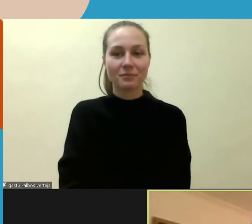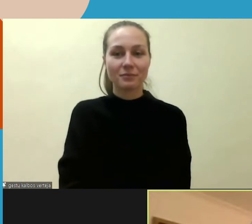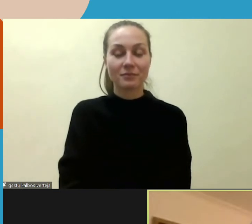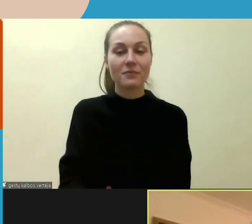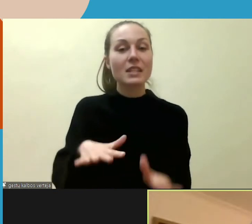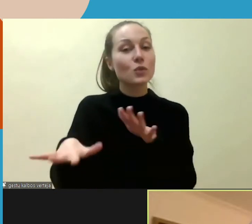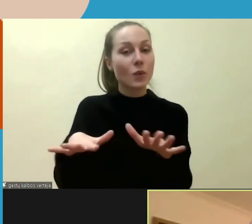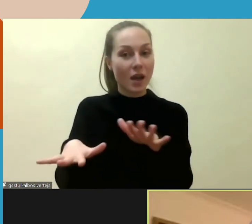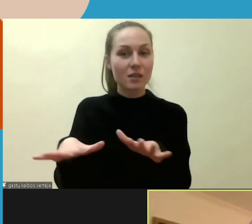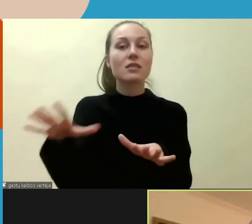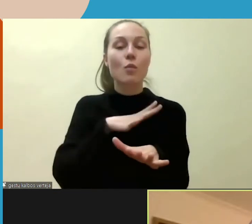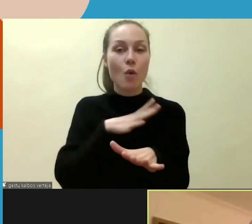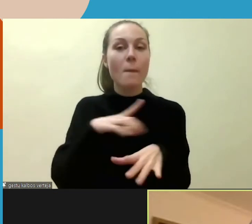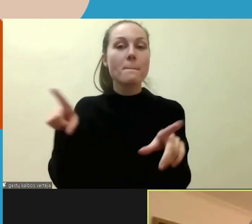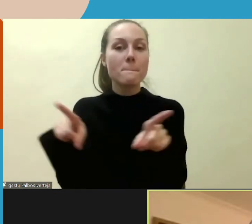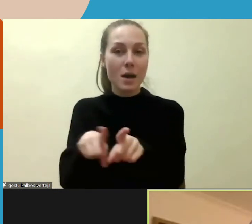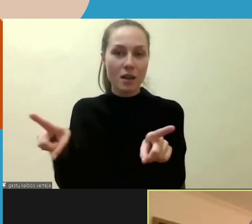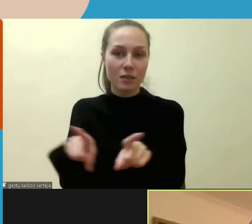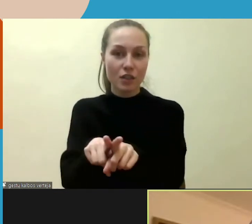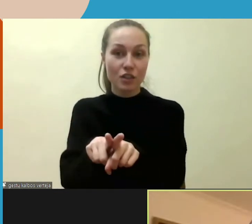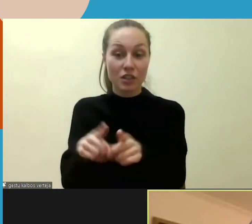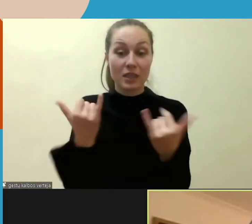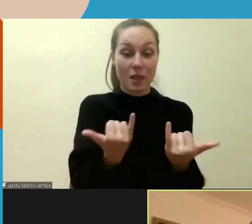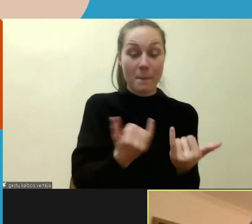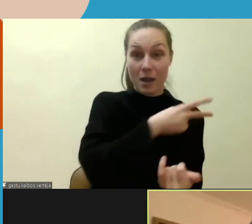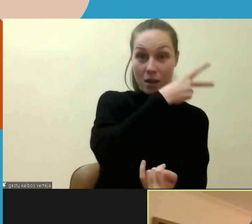situacija, kokioje atrodo esate jūs.